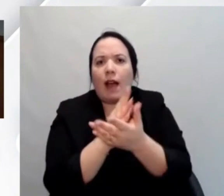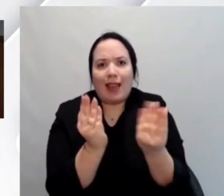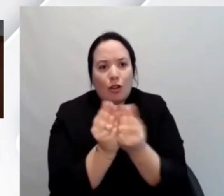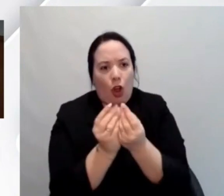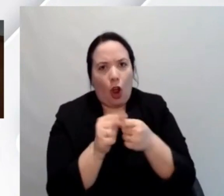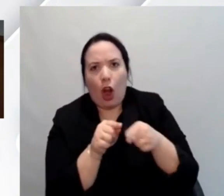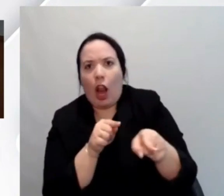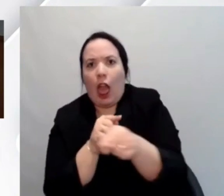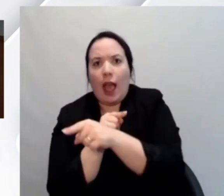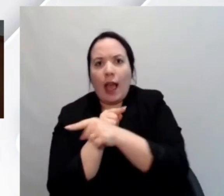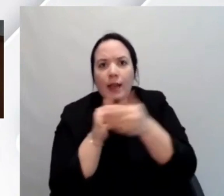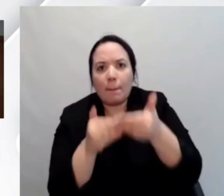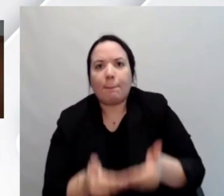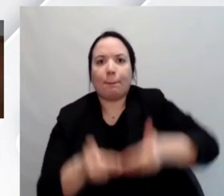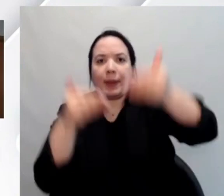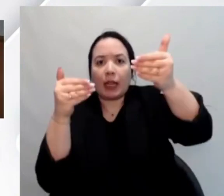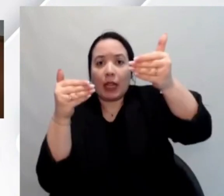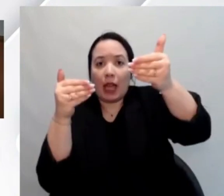partecipanti a quel corso.